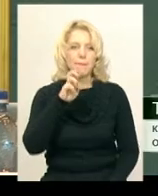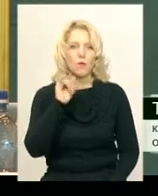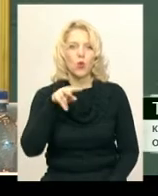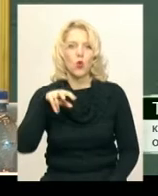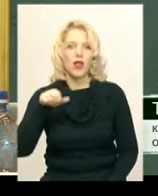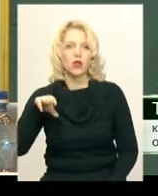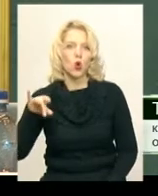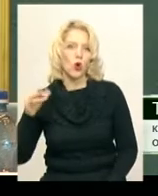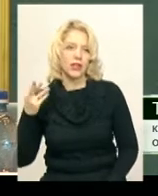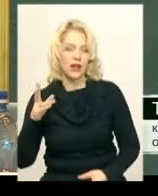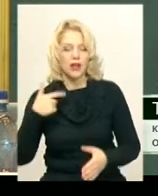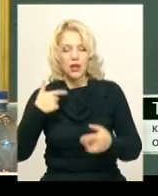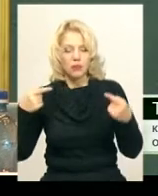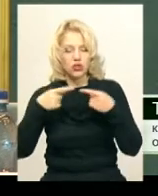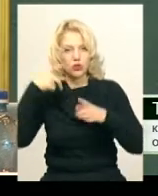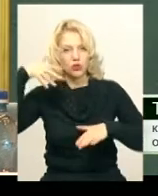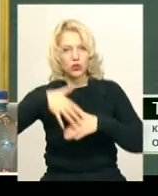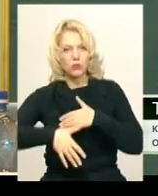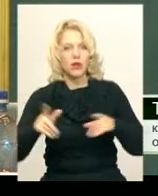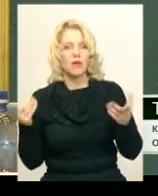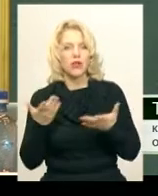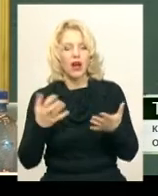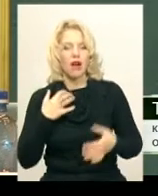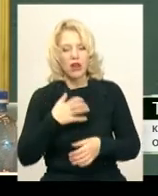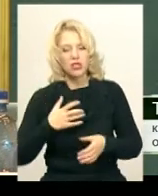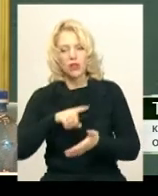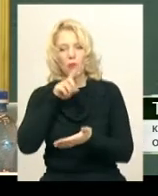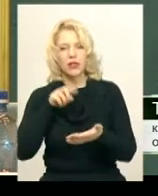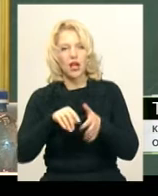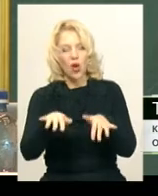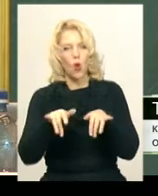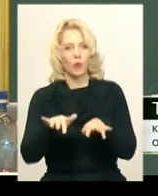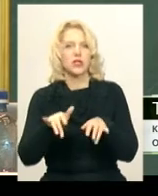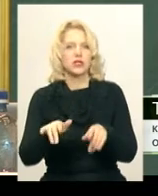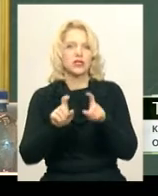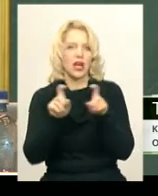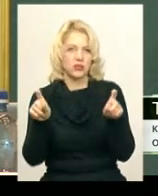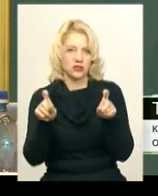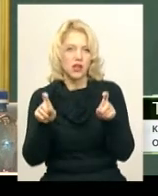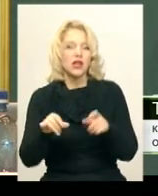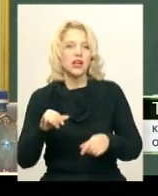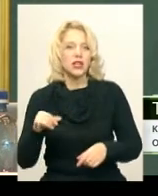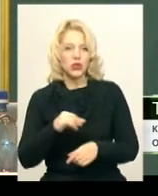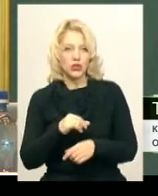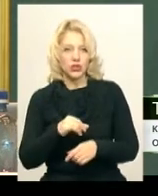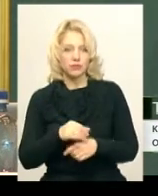розуміємо, яке важливе питання – комп'ютеризація закладів, і